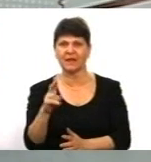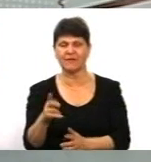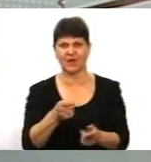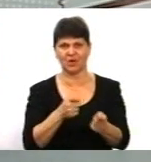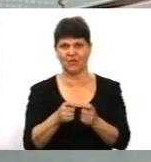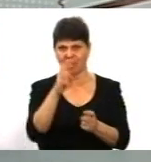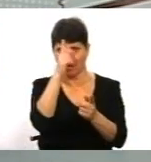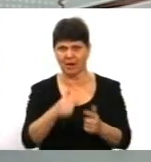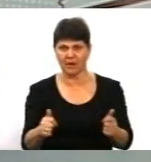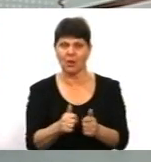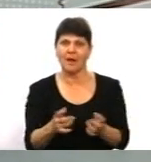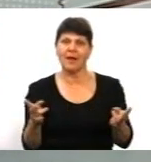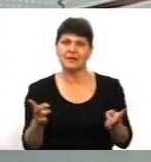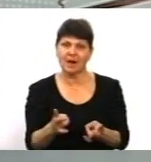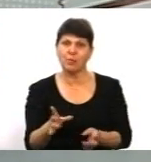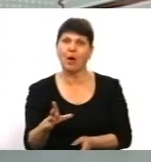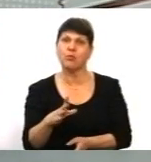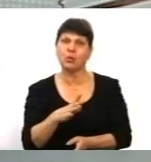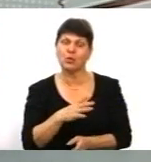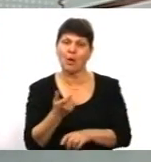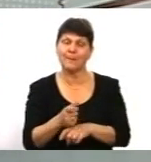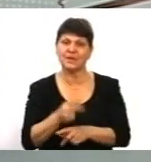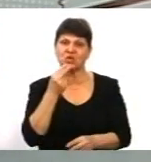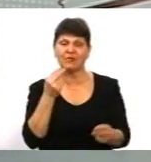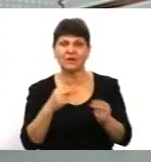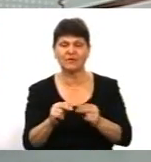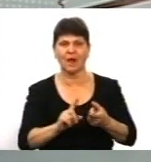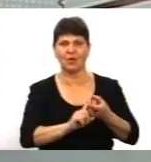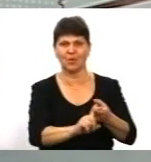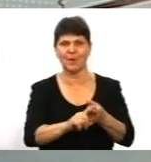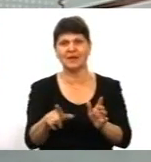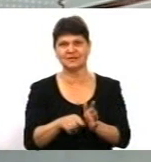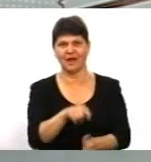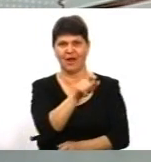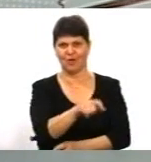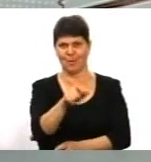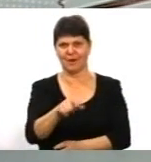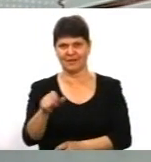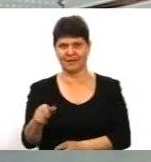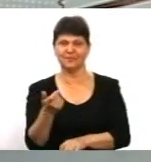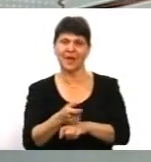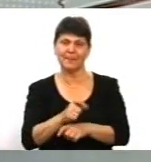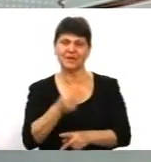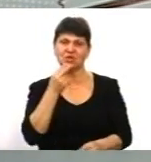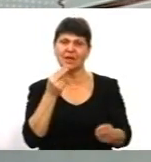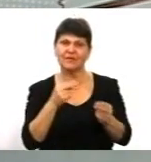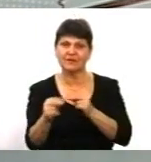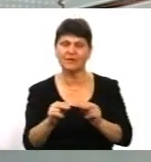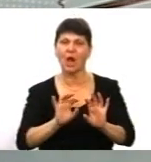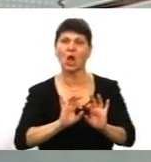було більш ефективно комунікувати з громадянами. Більш ефективно доносити